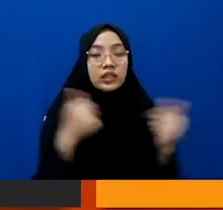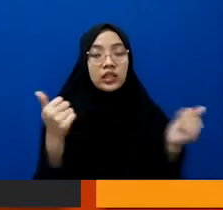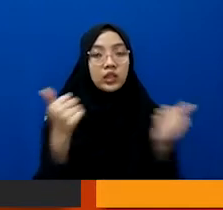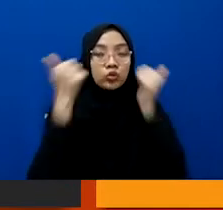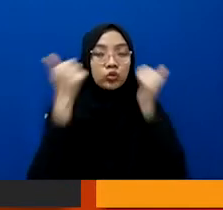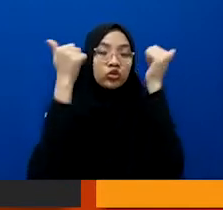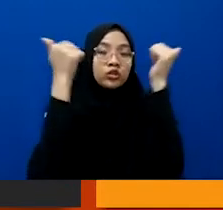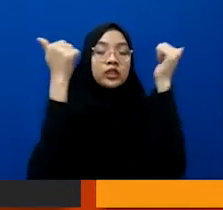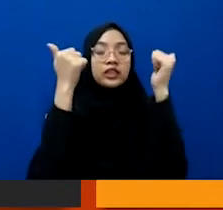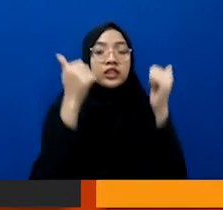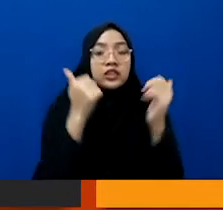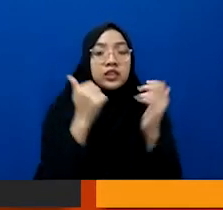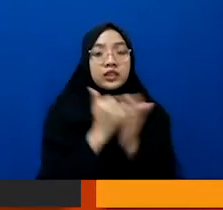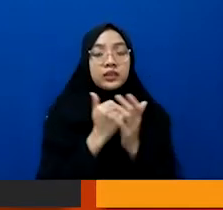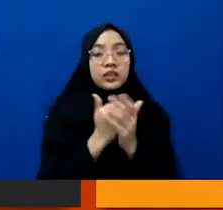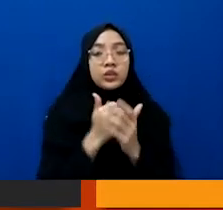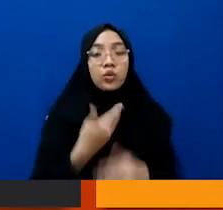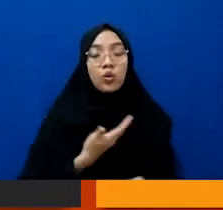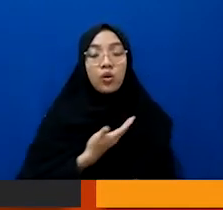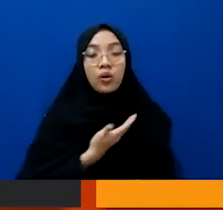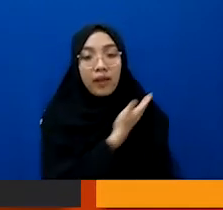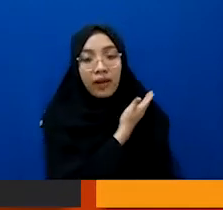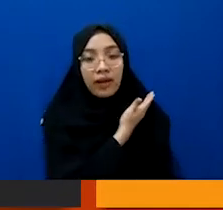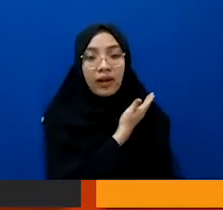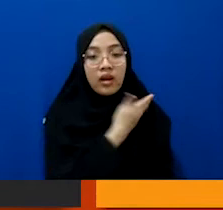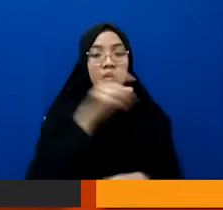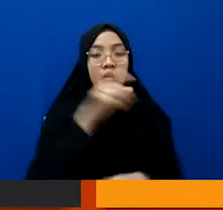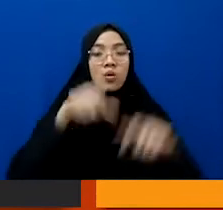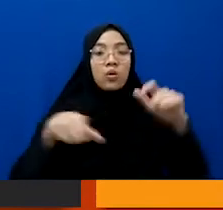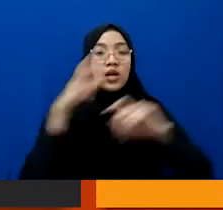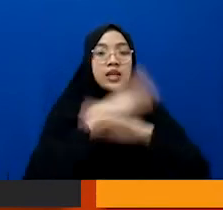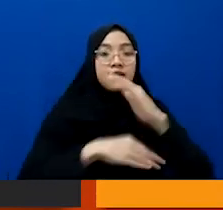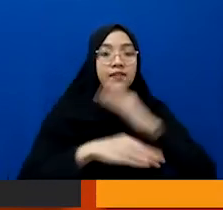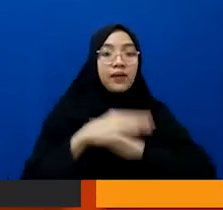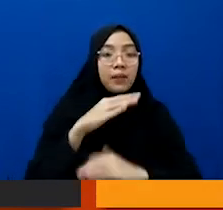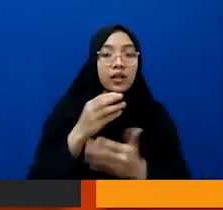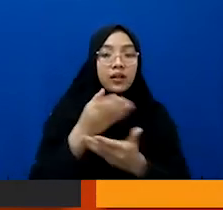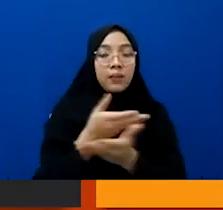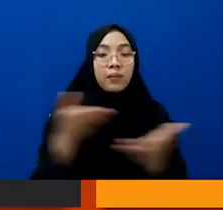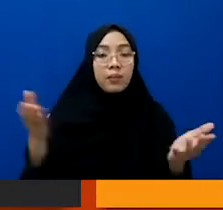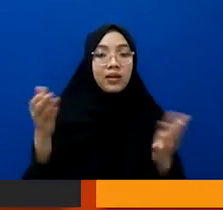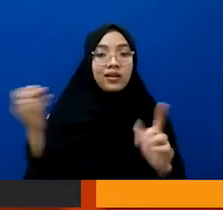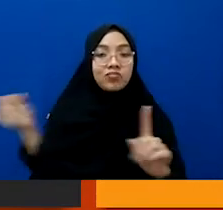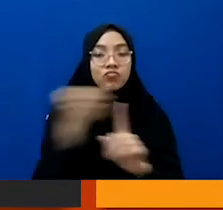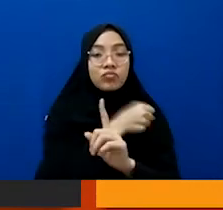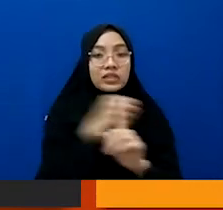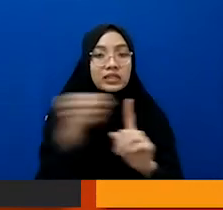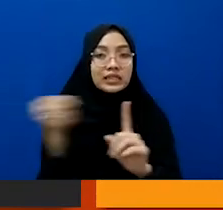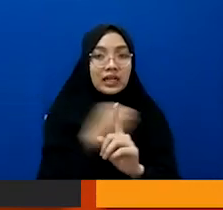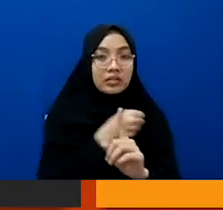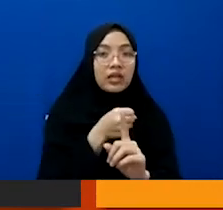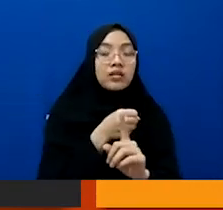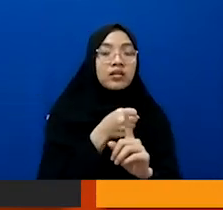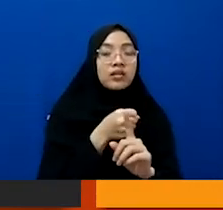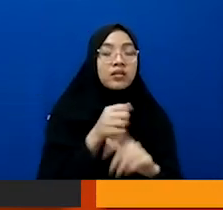juga para korban ya para defable yang kebetulan mereka mengalami kekerasan itu